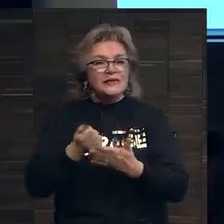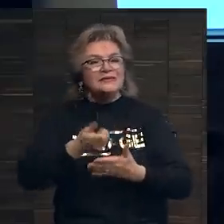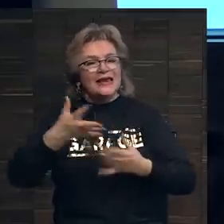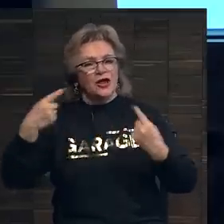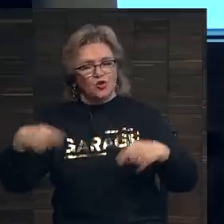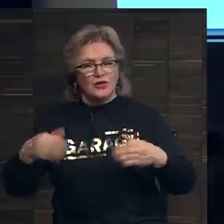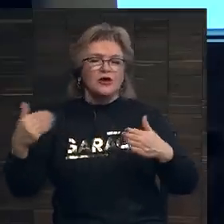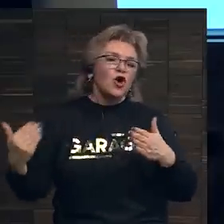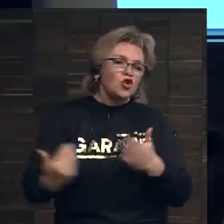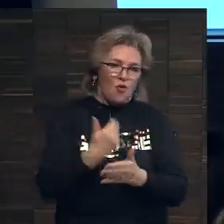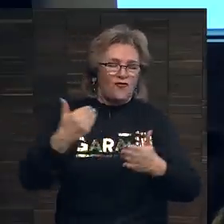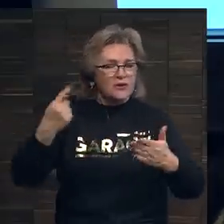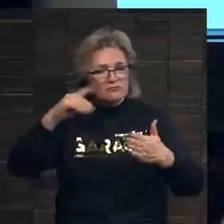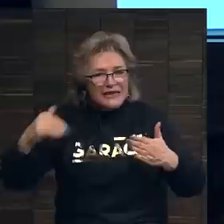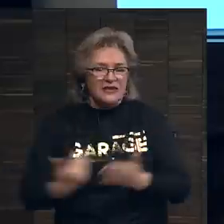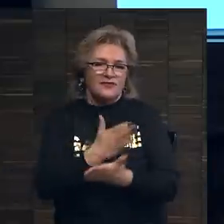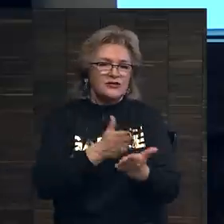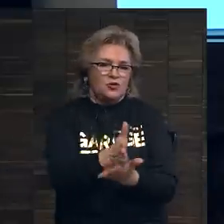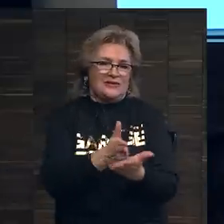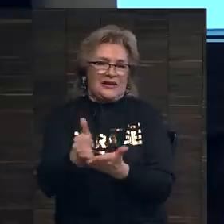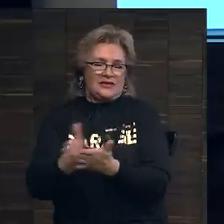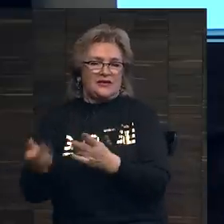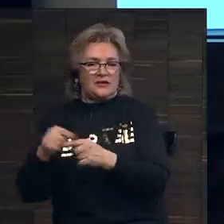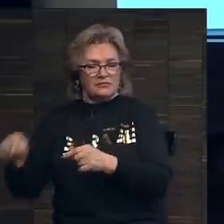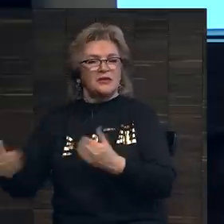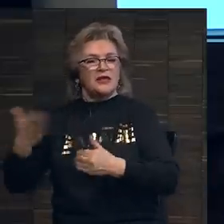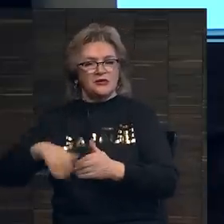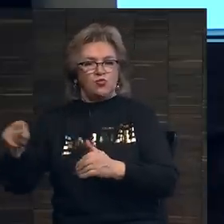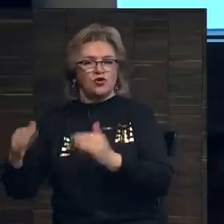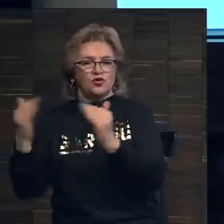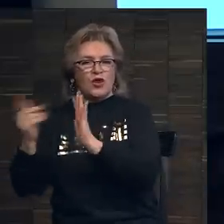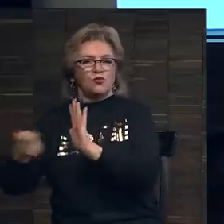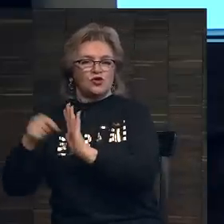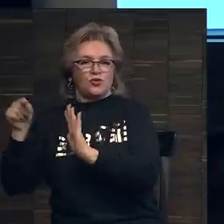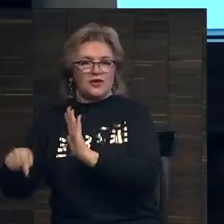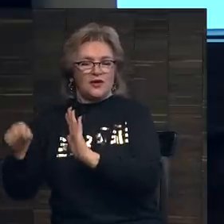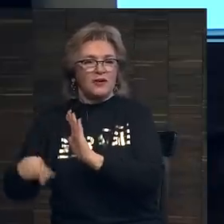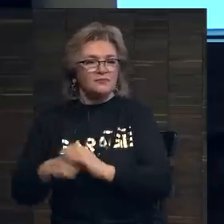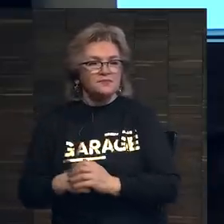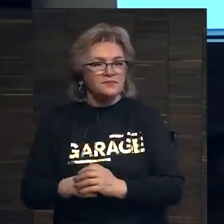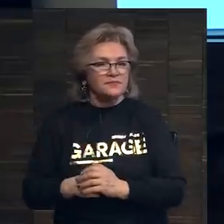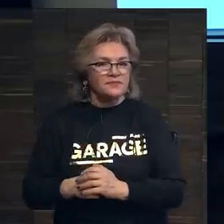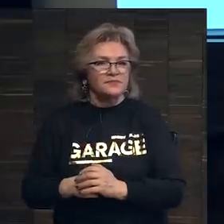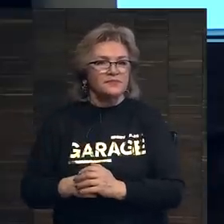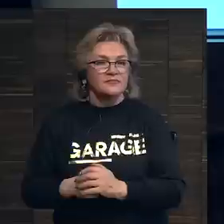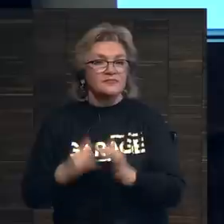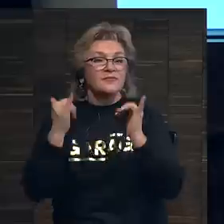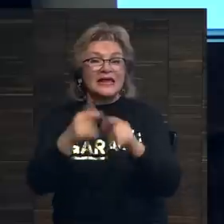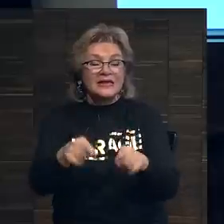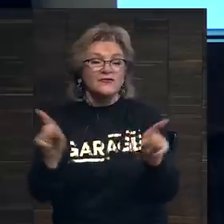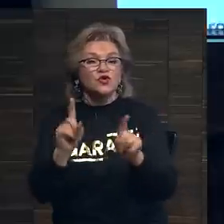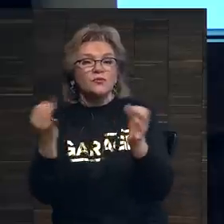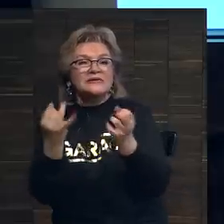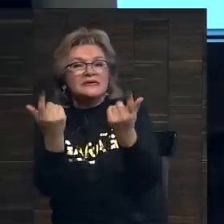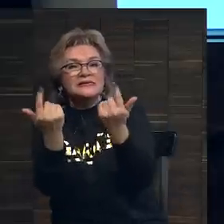других новых инновационных стратегий, которые используют аукционные дома для того, чтобы